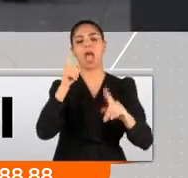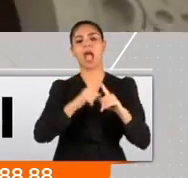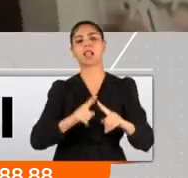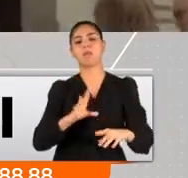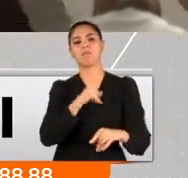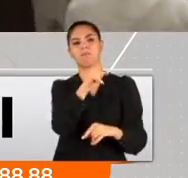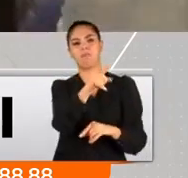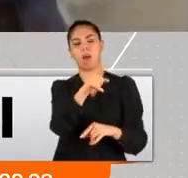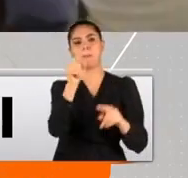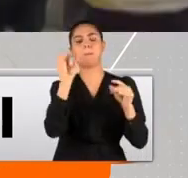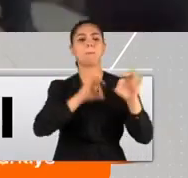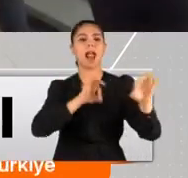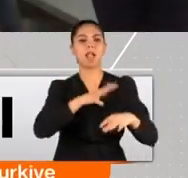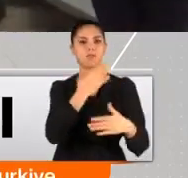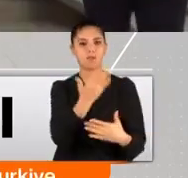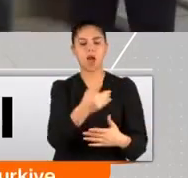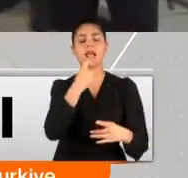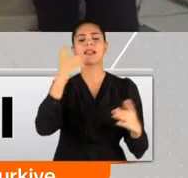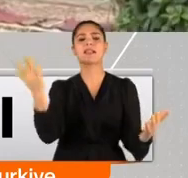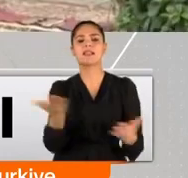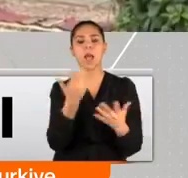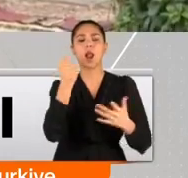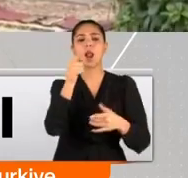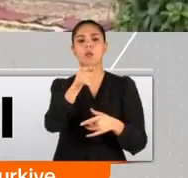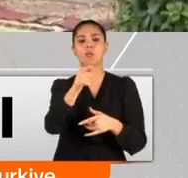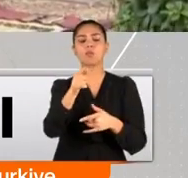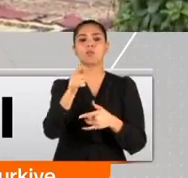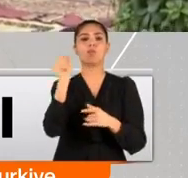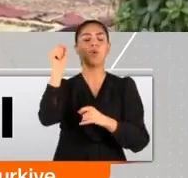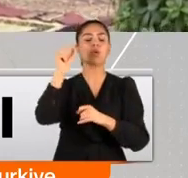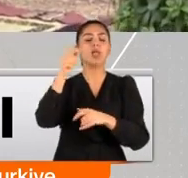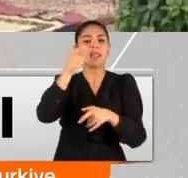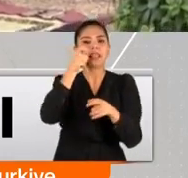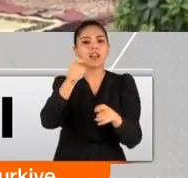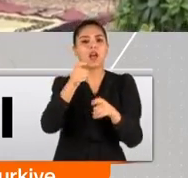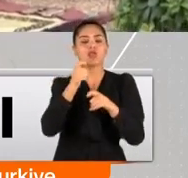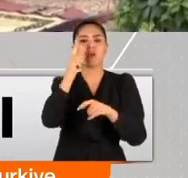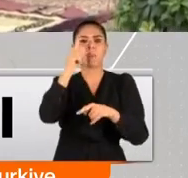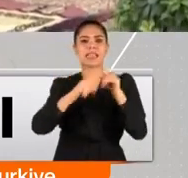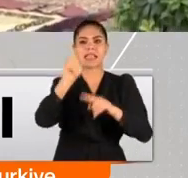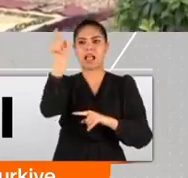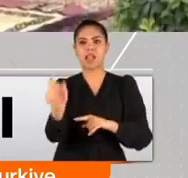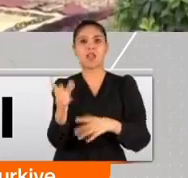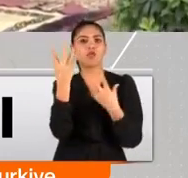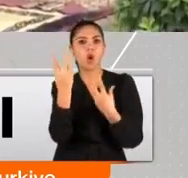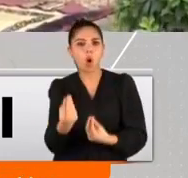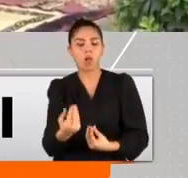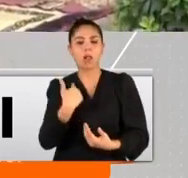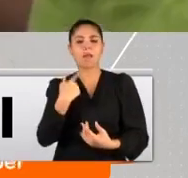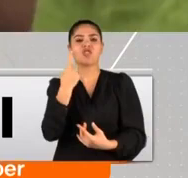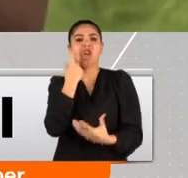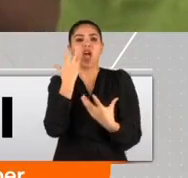Uzun yıllardır bu tehditlere dikkat çeken bir siyasetçi olarak şahit olduklarımız karşısında